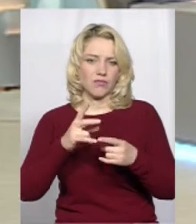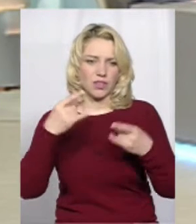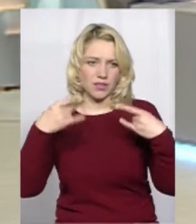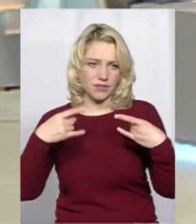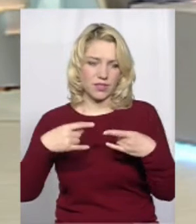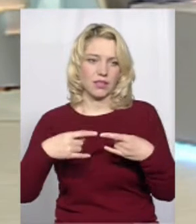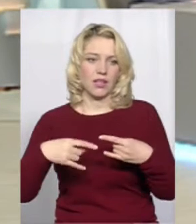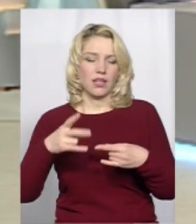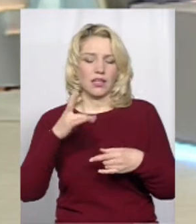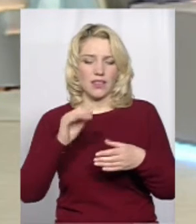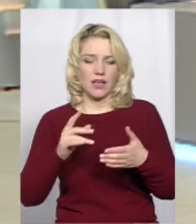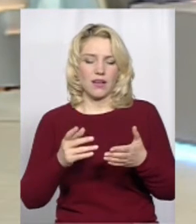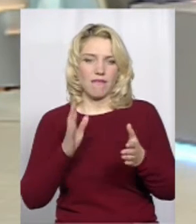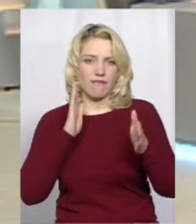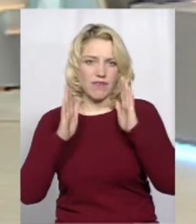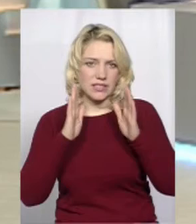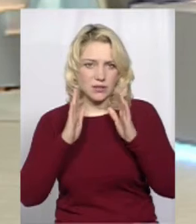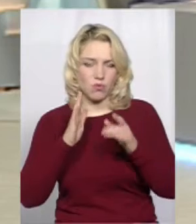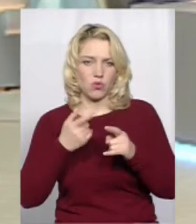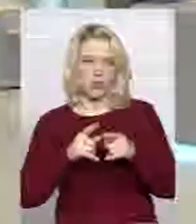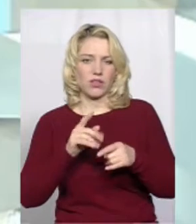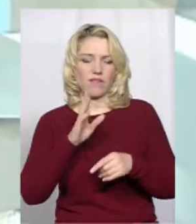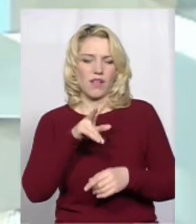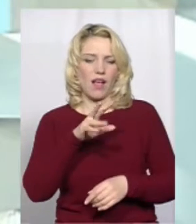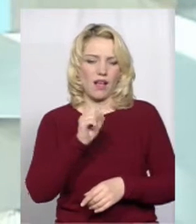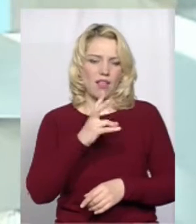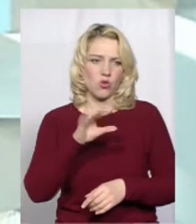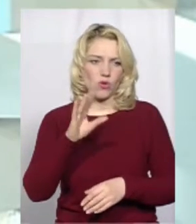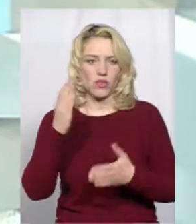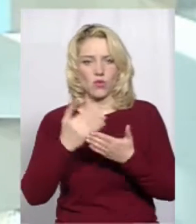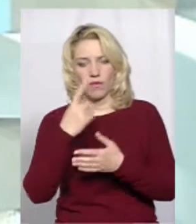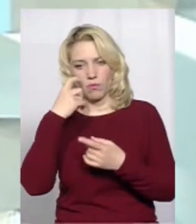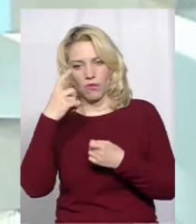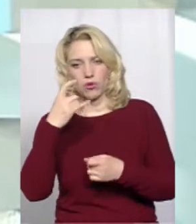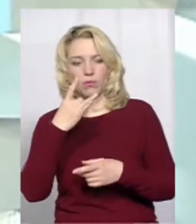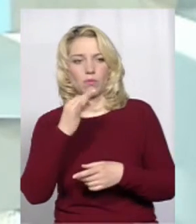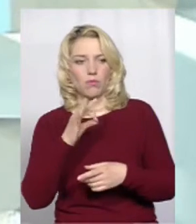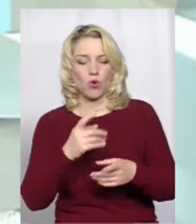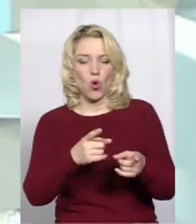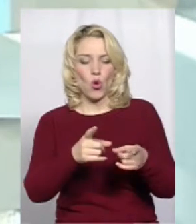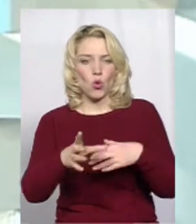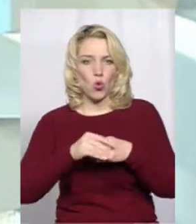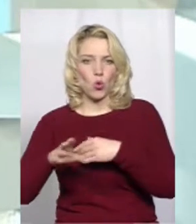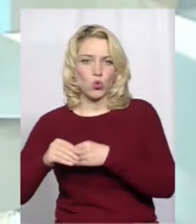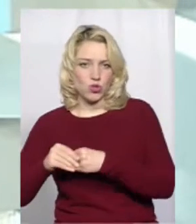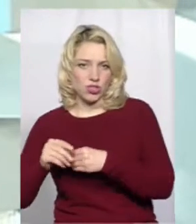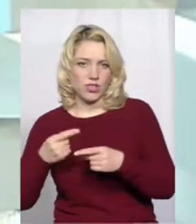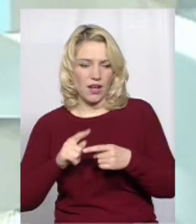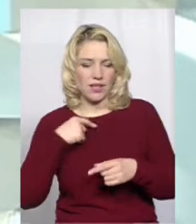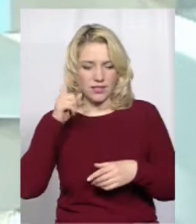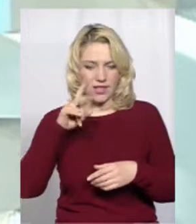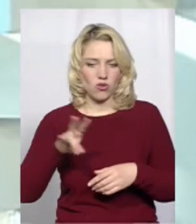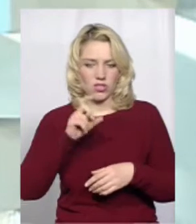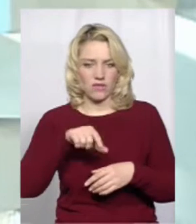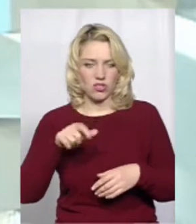масової інформації на сторінці у Фейсбуці нашого владика Антонія нові повідомлення про долучення, тому що я знаю священиків,